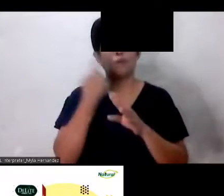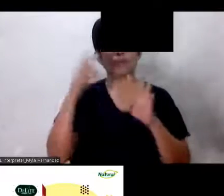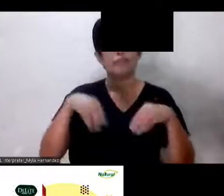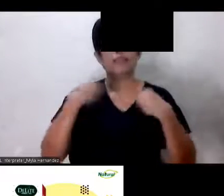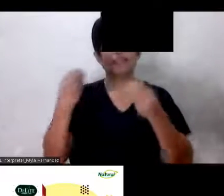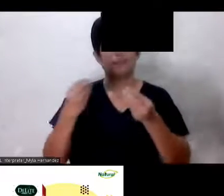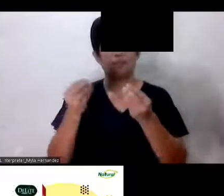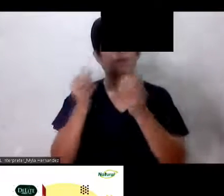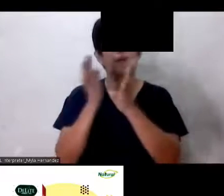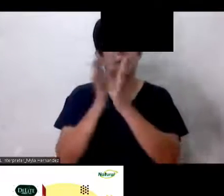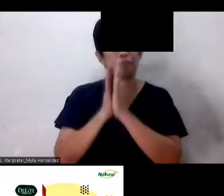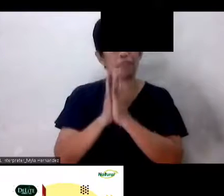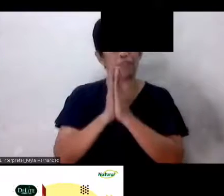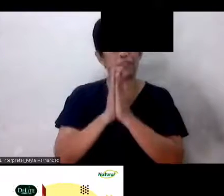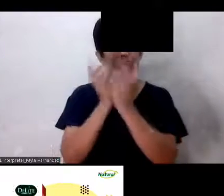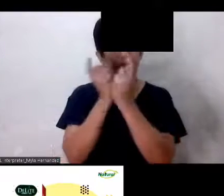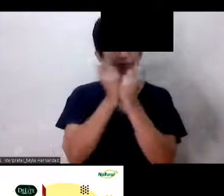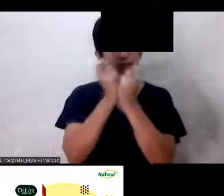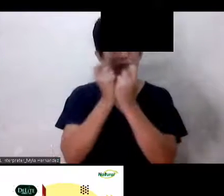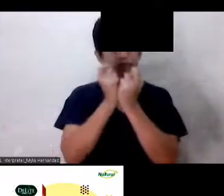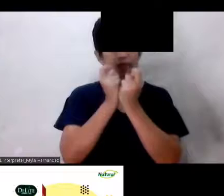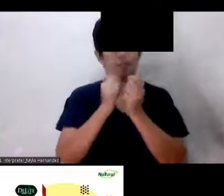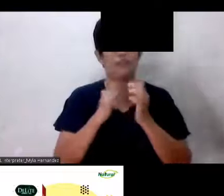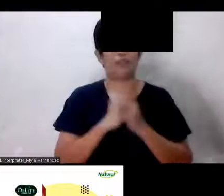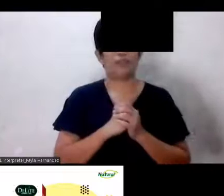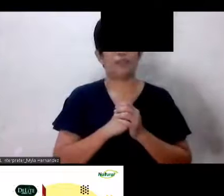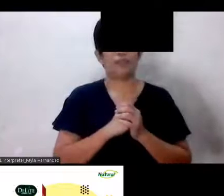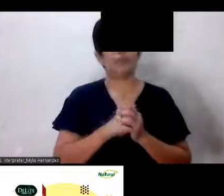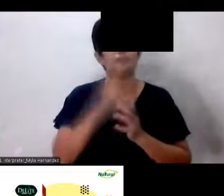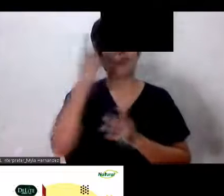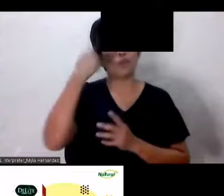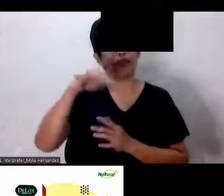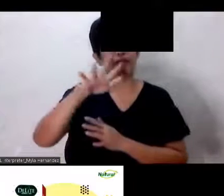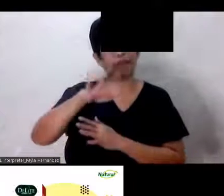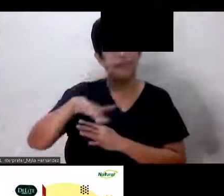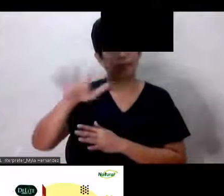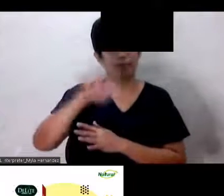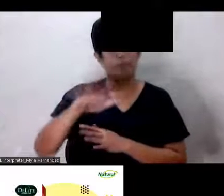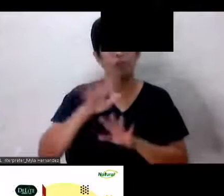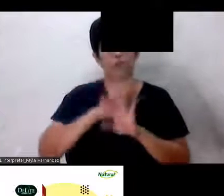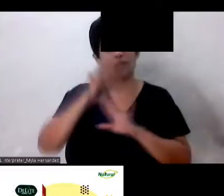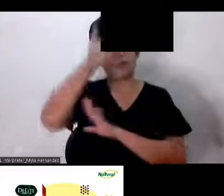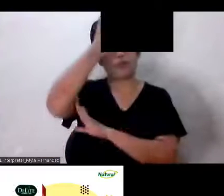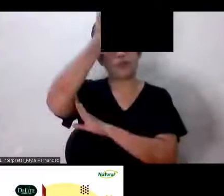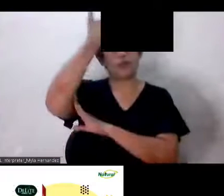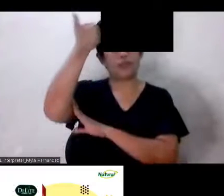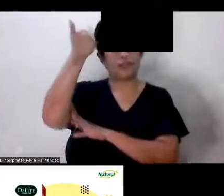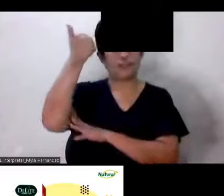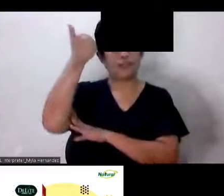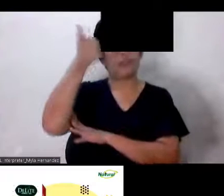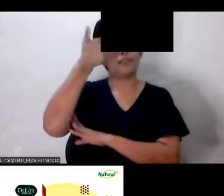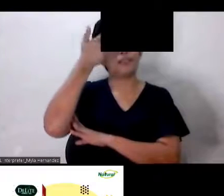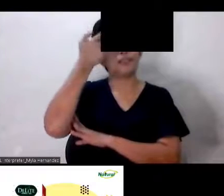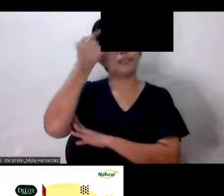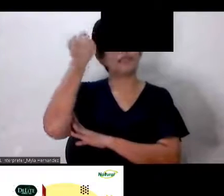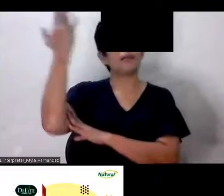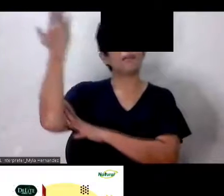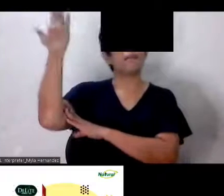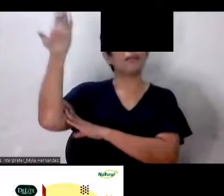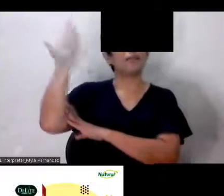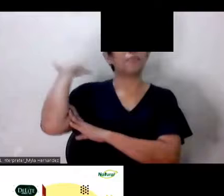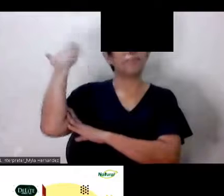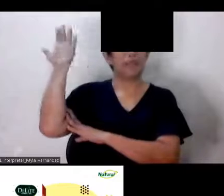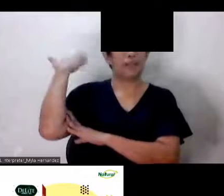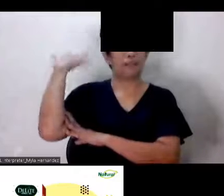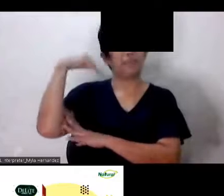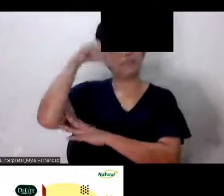pray together With them Okay And as we pray for them as well Tapos huwag po natin kakalimutan yun Dahil ang nakaraan po Ang mga